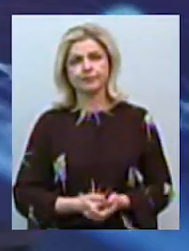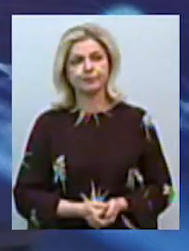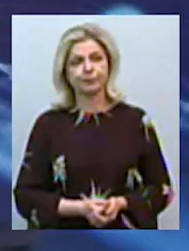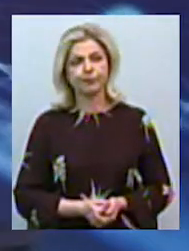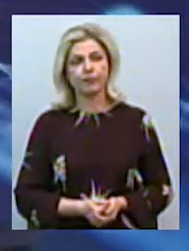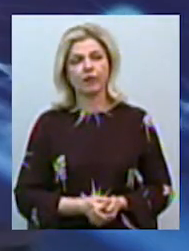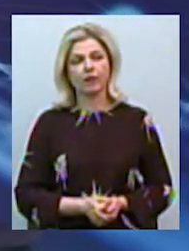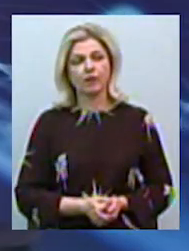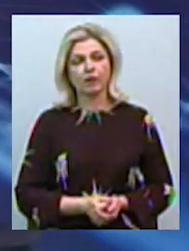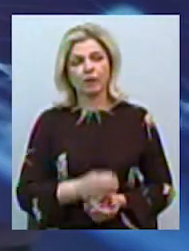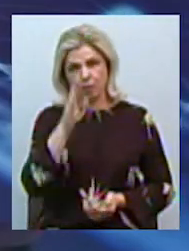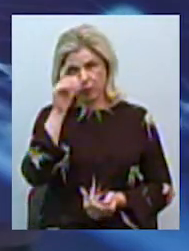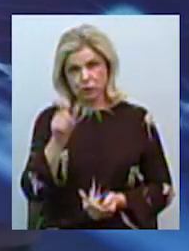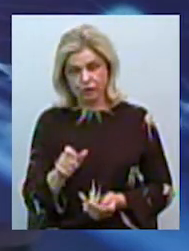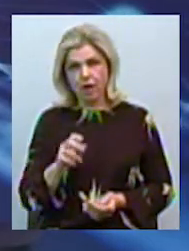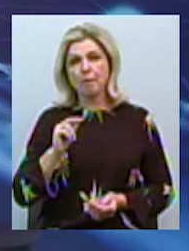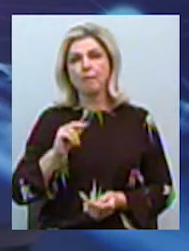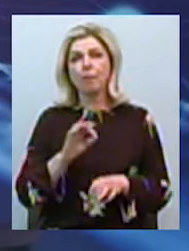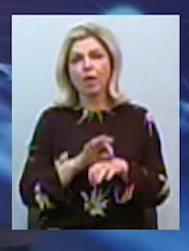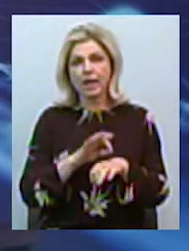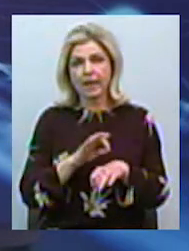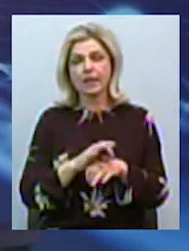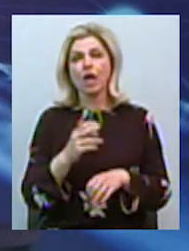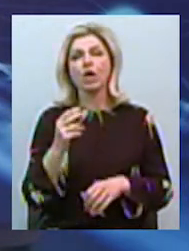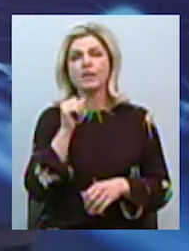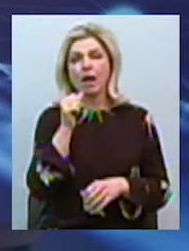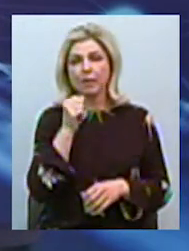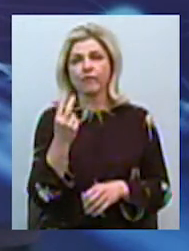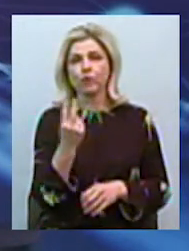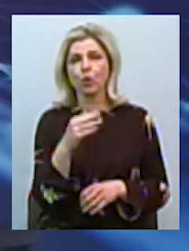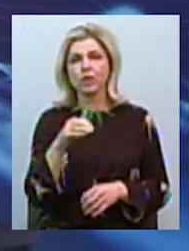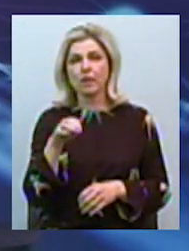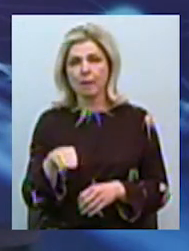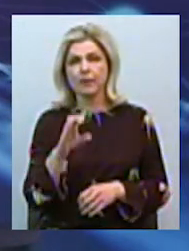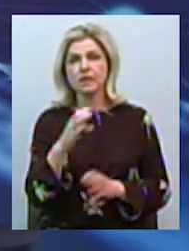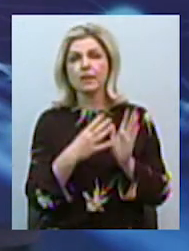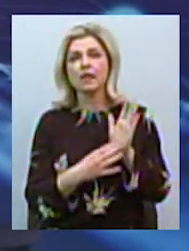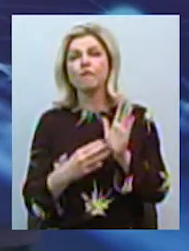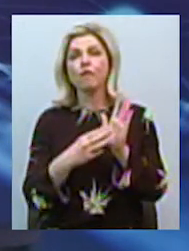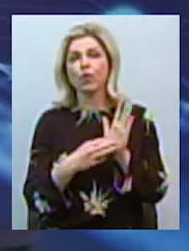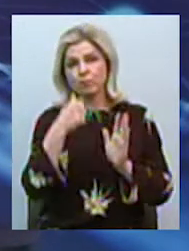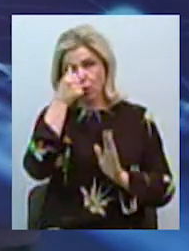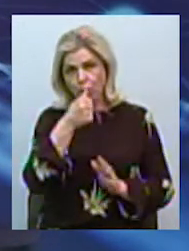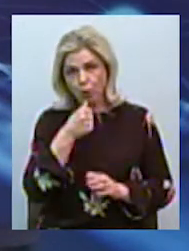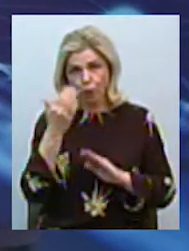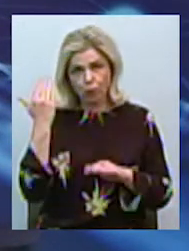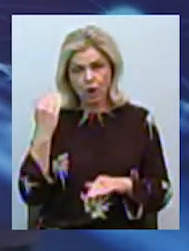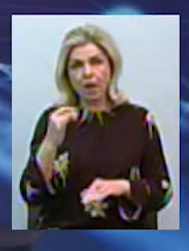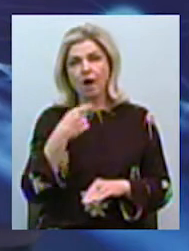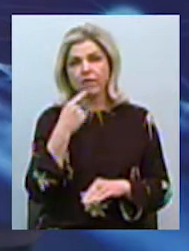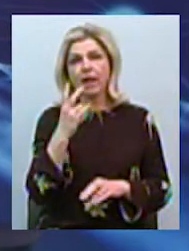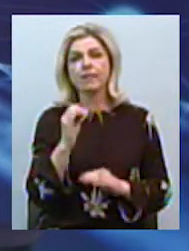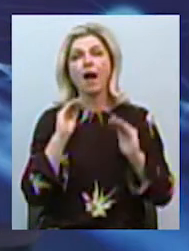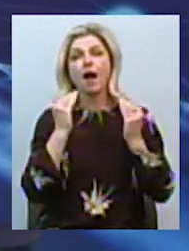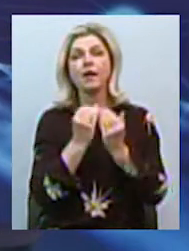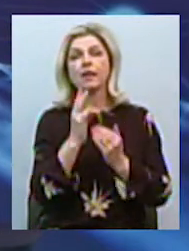Володимир Дідан хворіє на цукровий діабет другого типу з 1998 року і каже, що на карантині